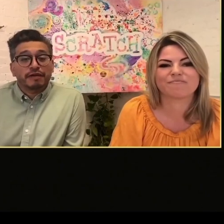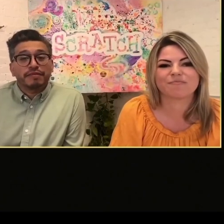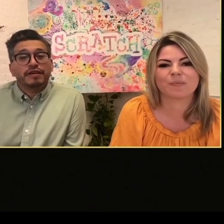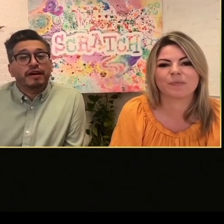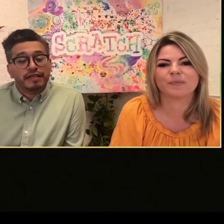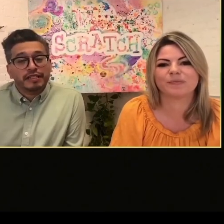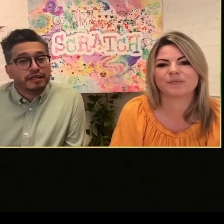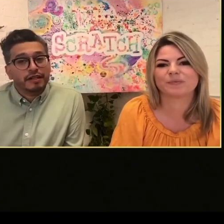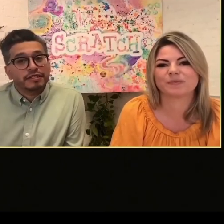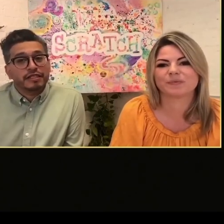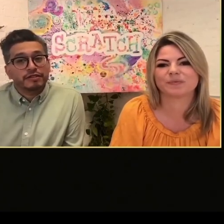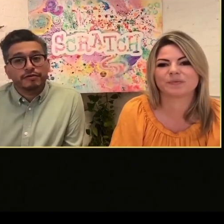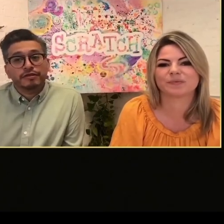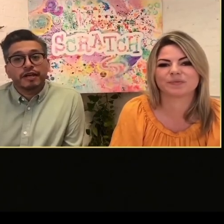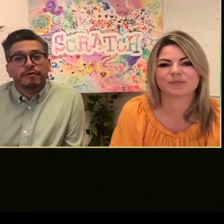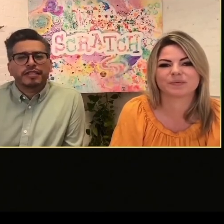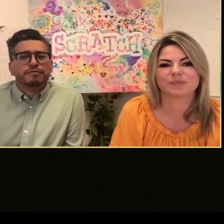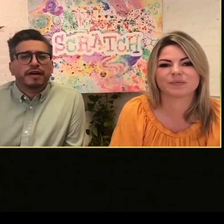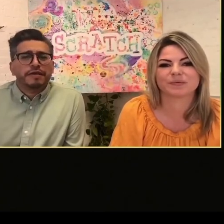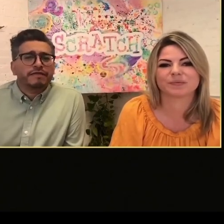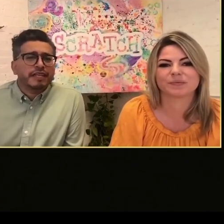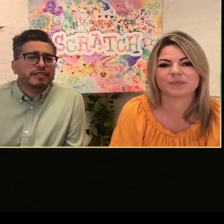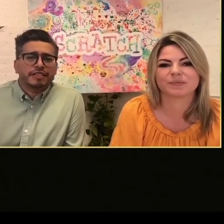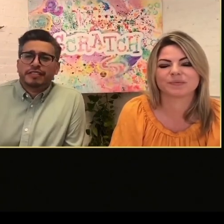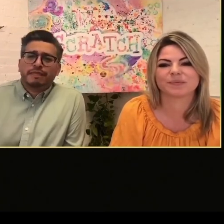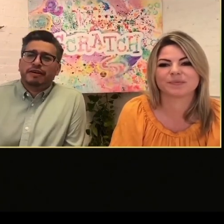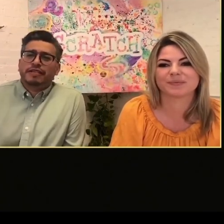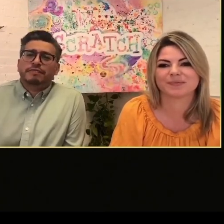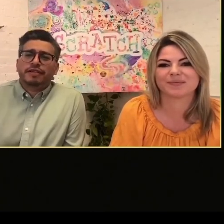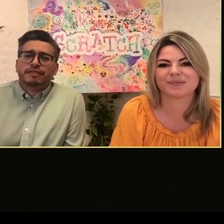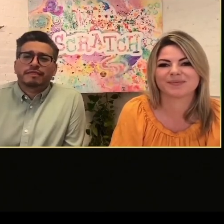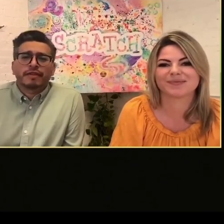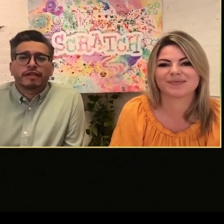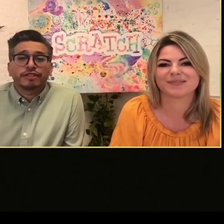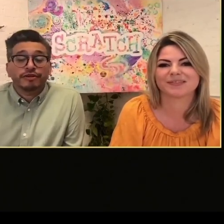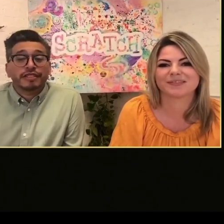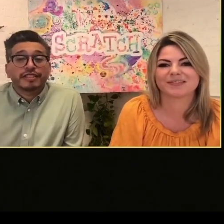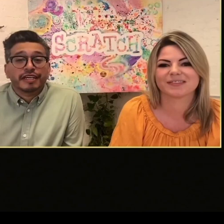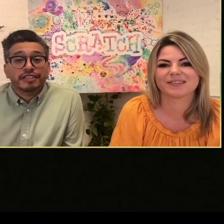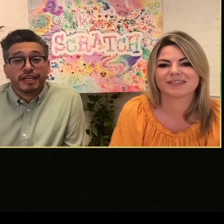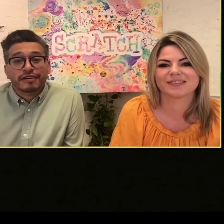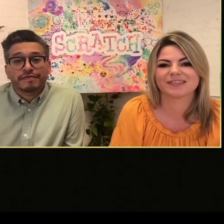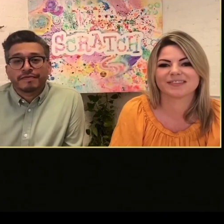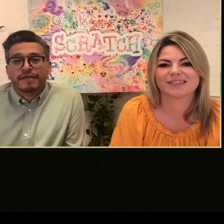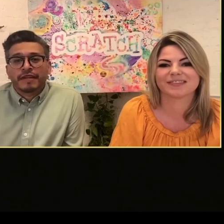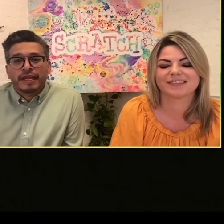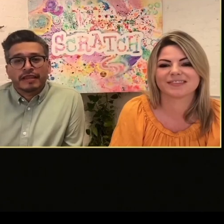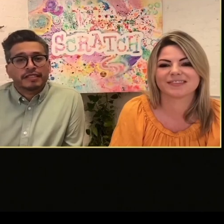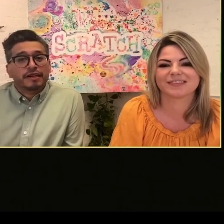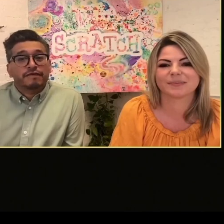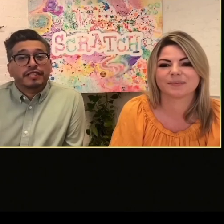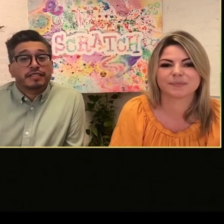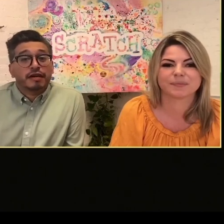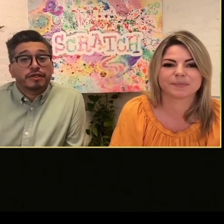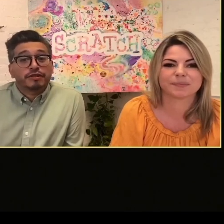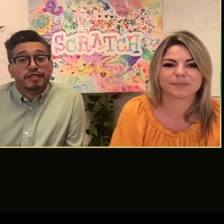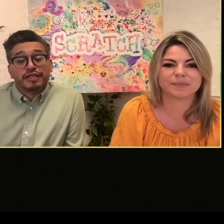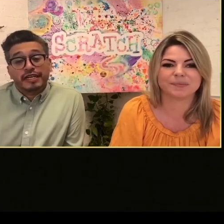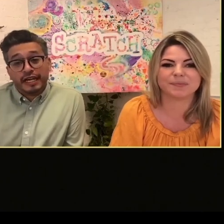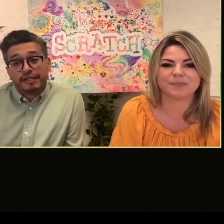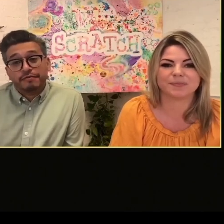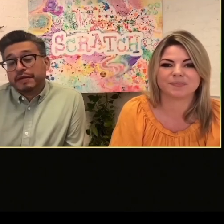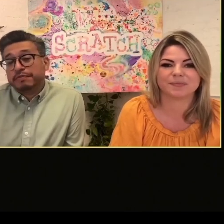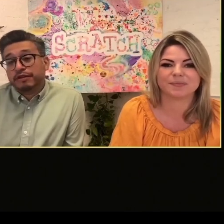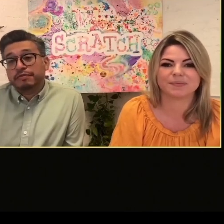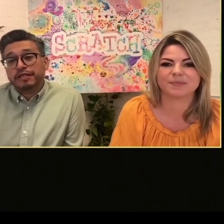'opportunità per essere collegati, per avere un'esperienza di apprendimento. Ovviamente è molto interessante e vi invitiamo voi tutti a immaginare